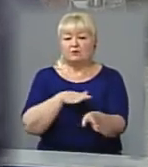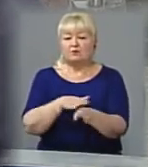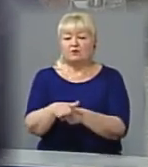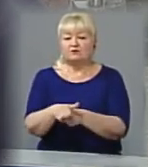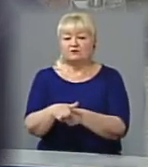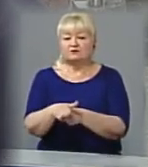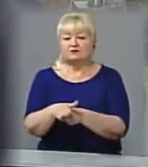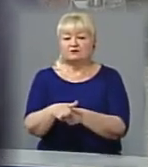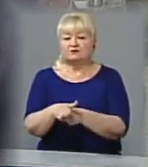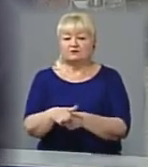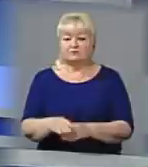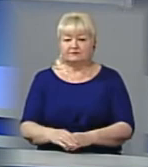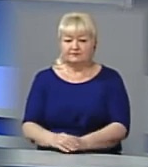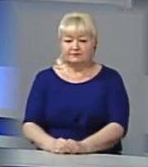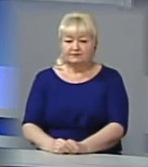фіналізована.